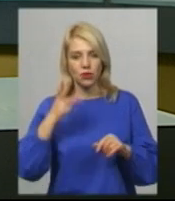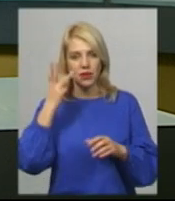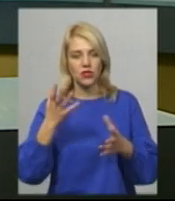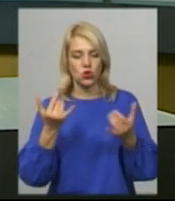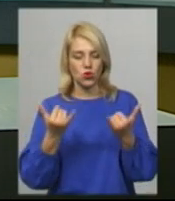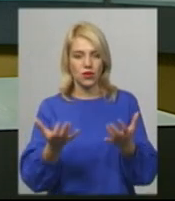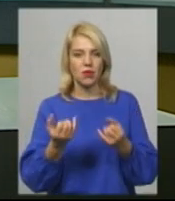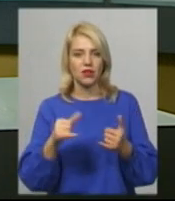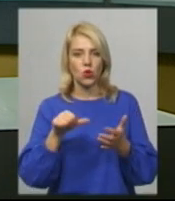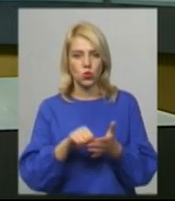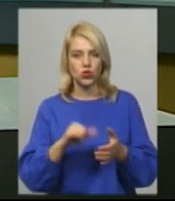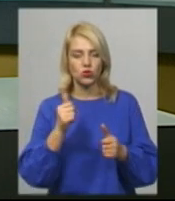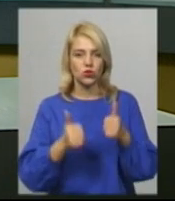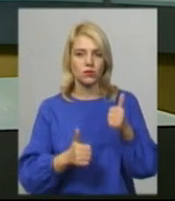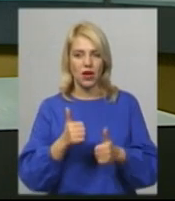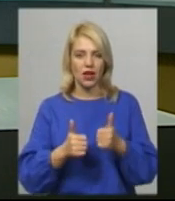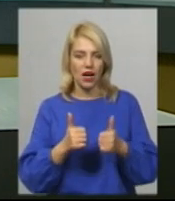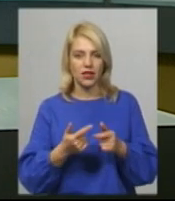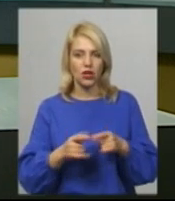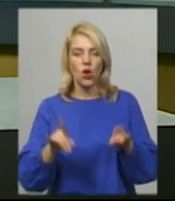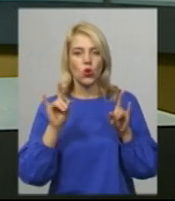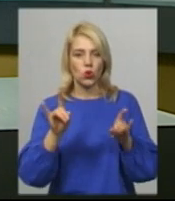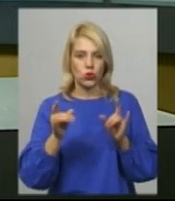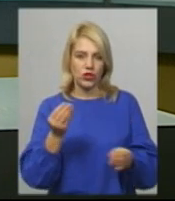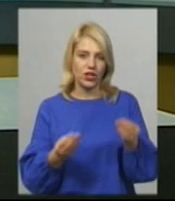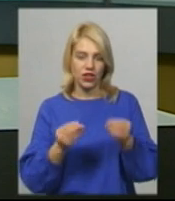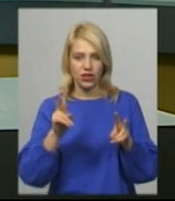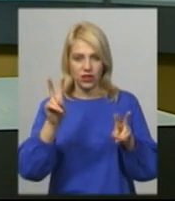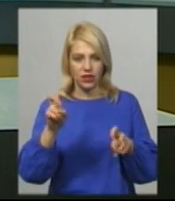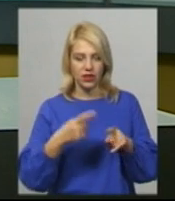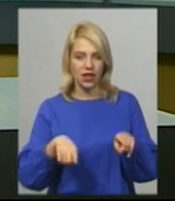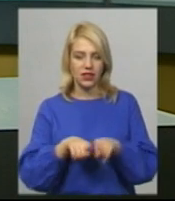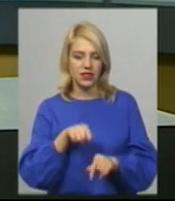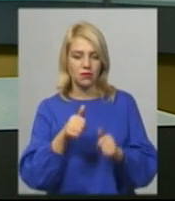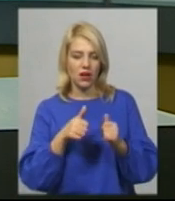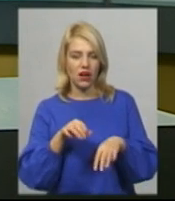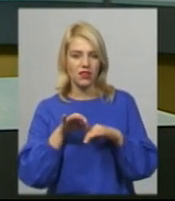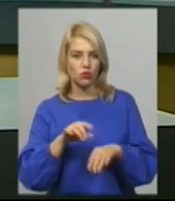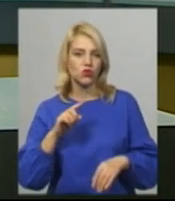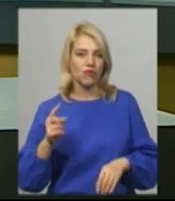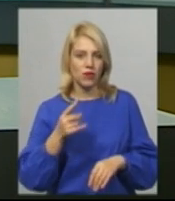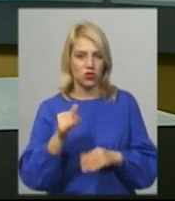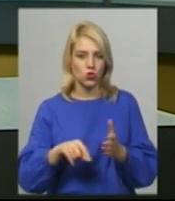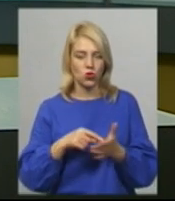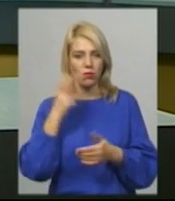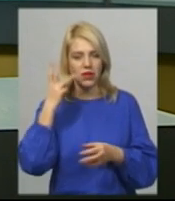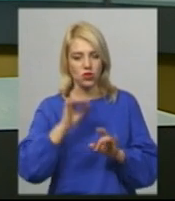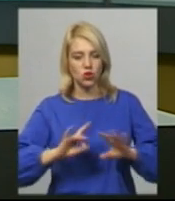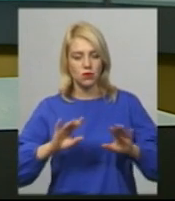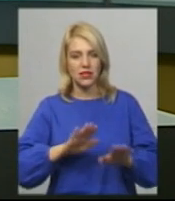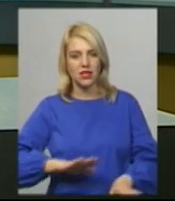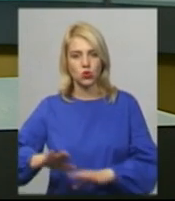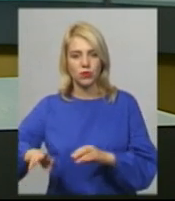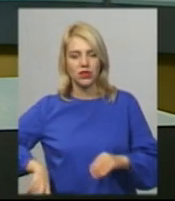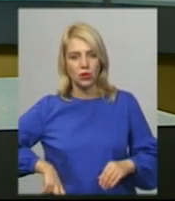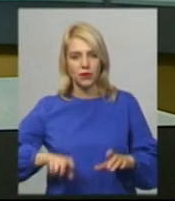участь у змаганнях під назвою «Кулмгеймс» або «Крутих іграх». Подібні змагання вперше відбулися у Хмельницькому, розповідає заступник